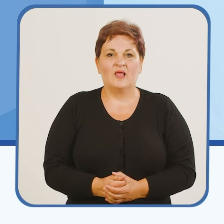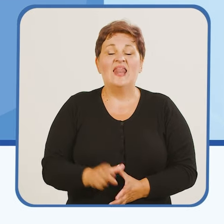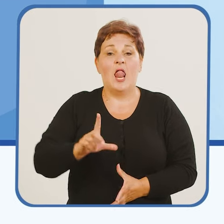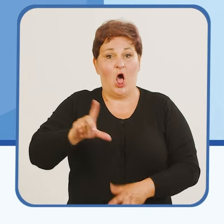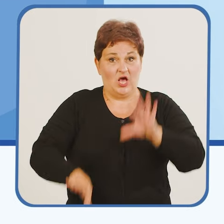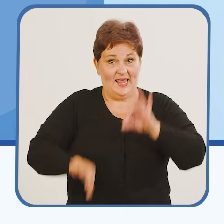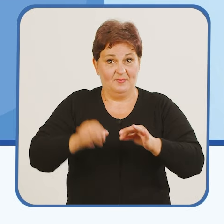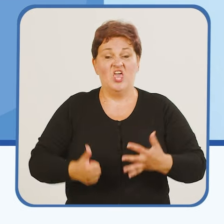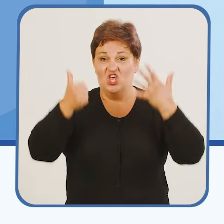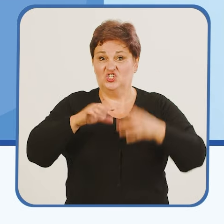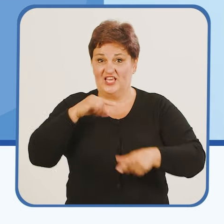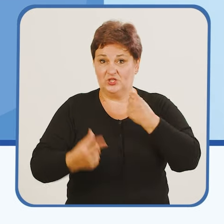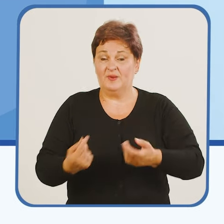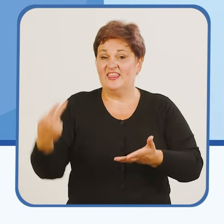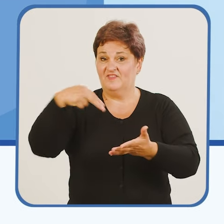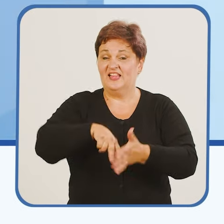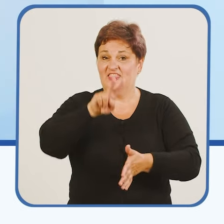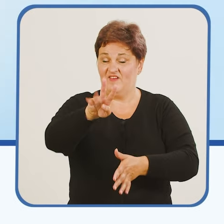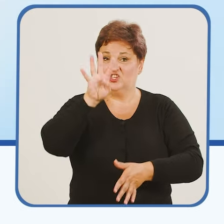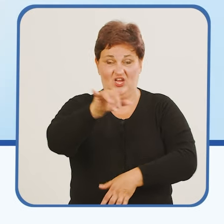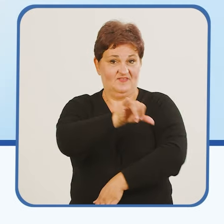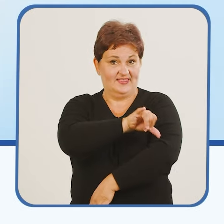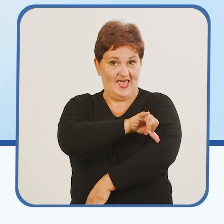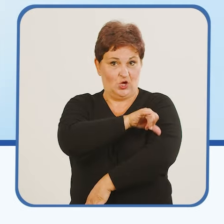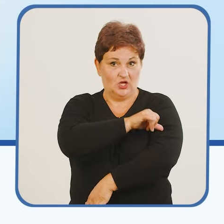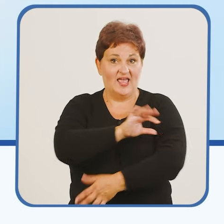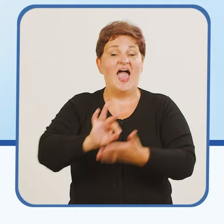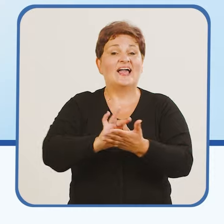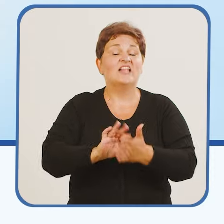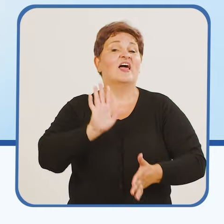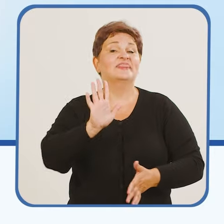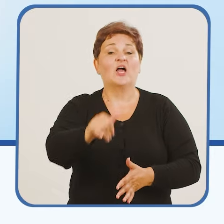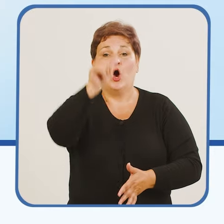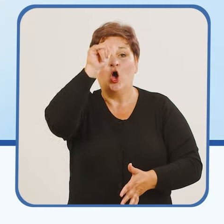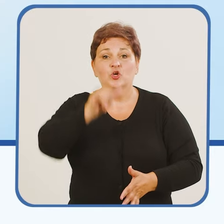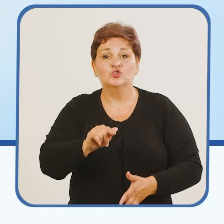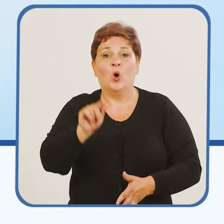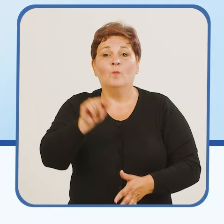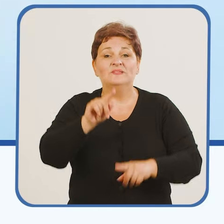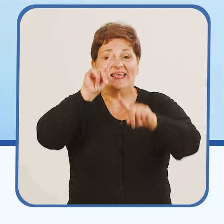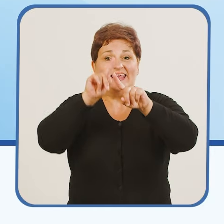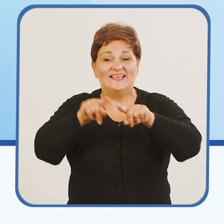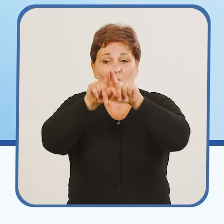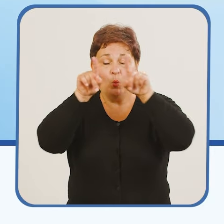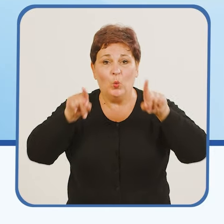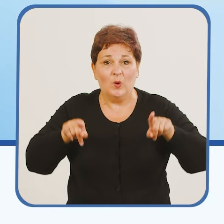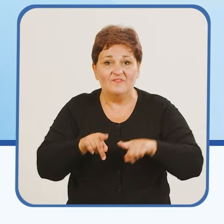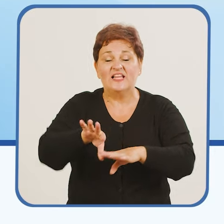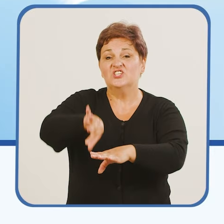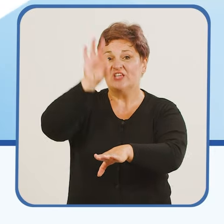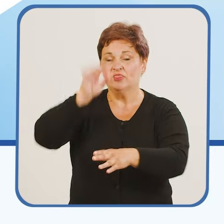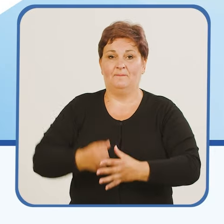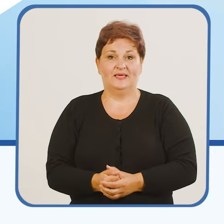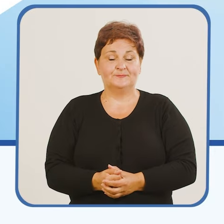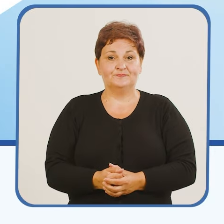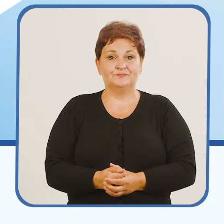Na lokalnim izborima 6. listopada 2024. godine glasovat će se tako što upisujete znak X u kvadratić